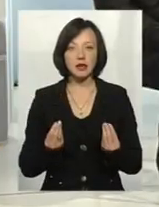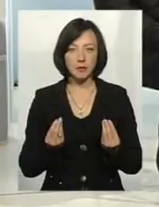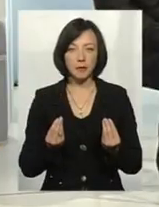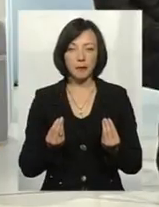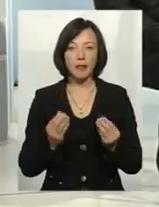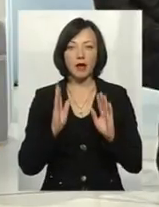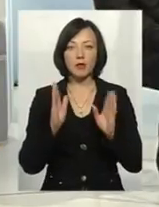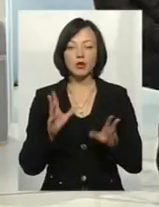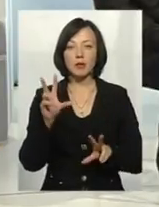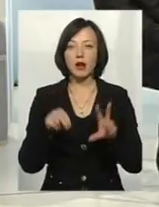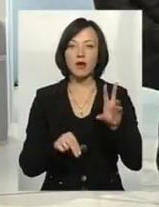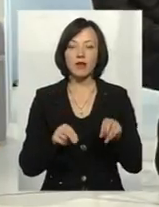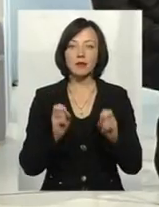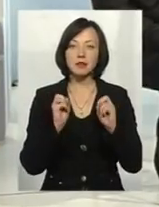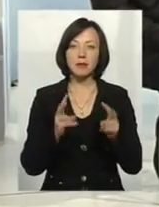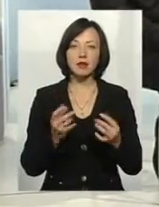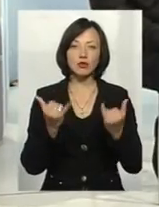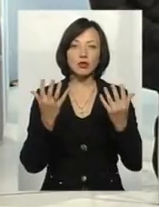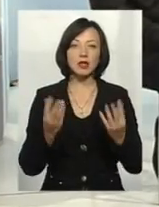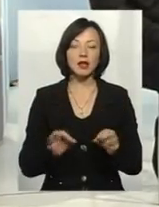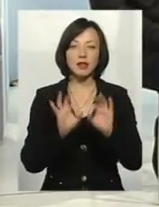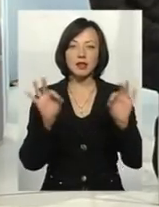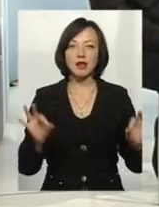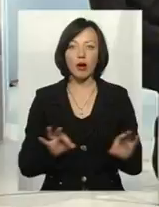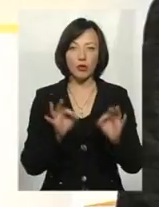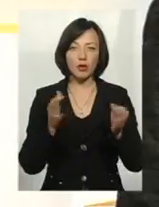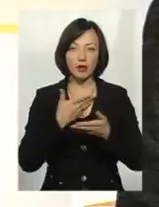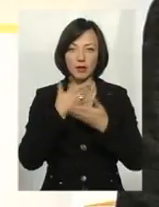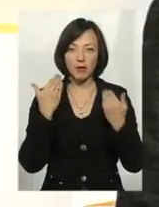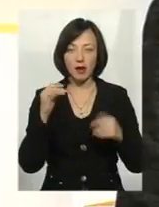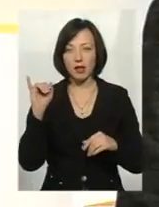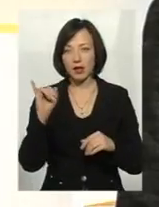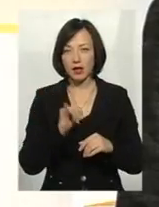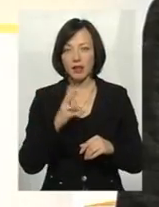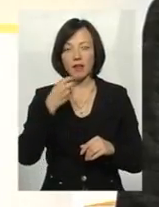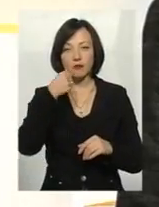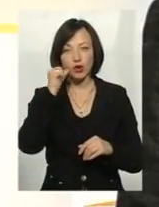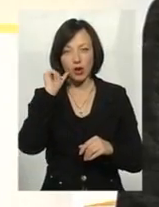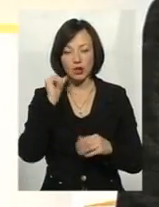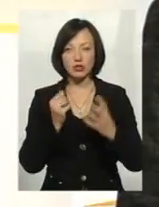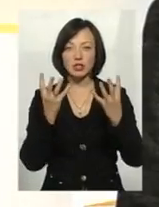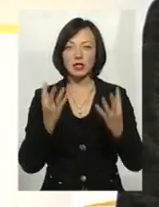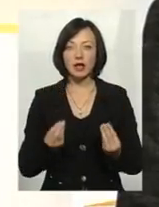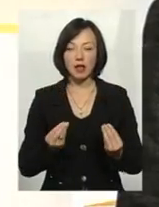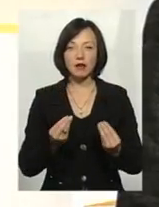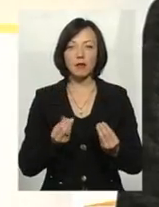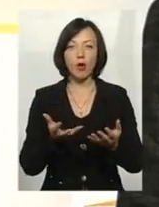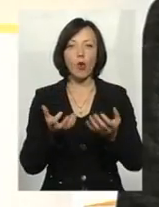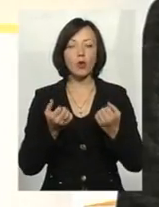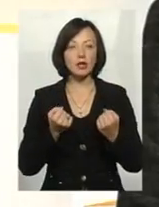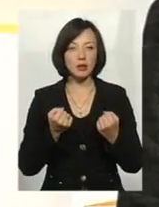ну, будемо так рахувати, небезпеки на сьогоднішній ніякої немає. І на вчорашній день ми отримали